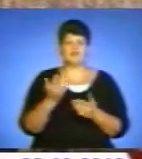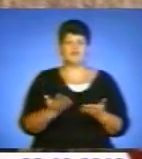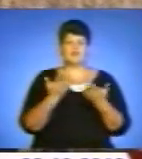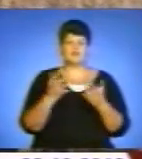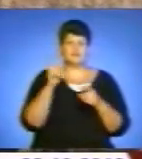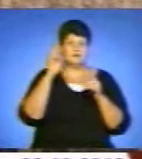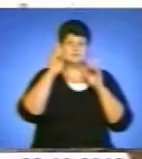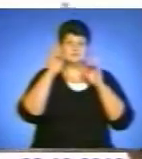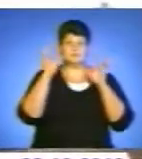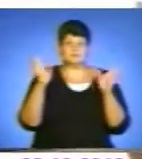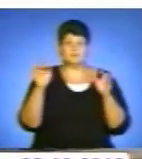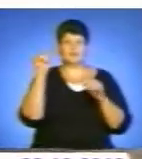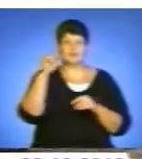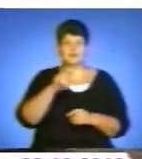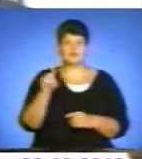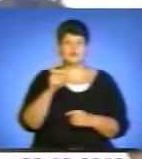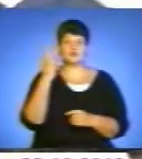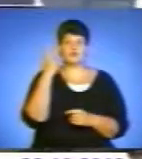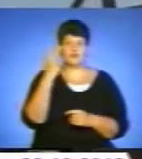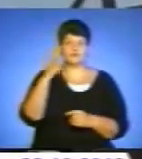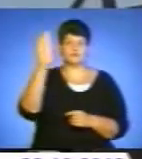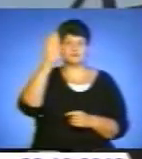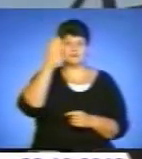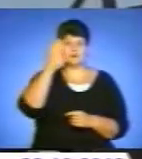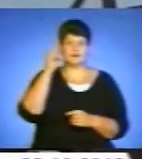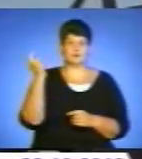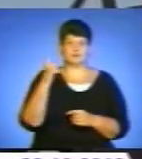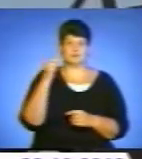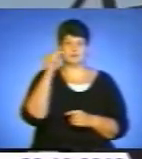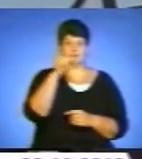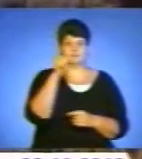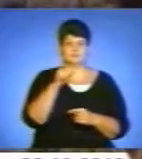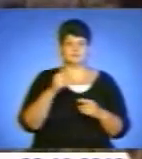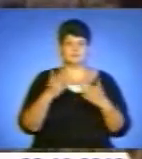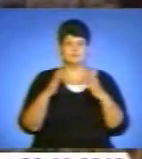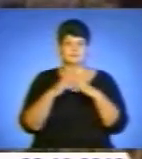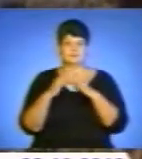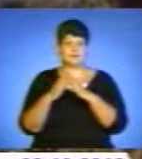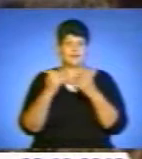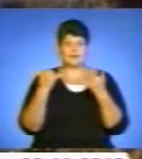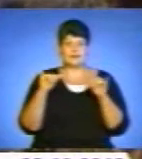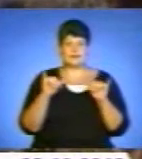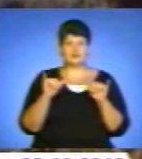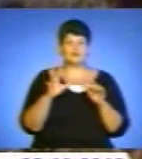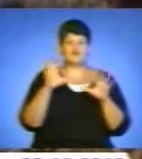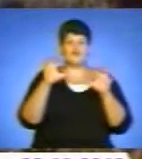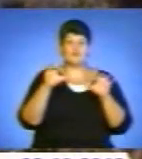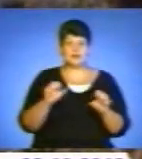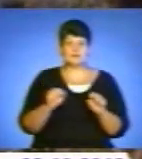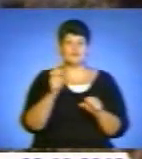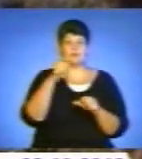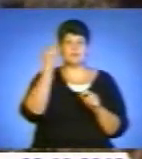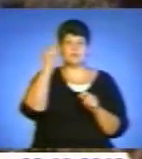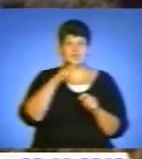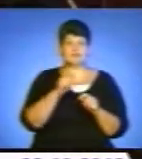вони навіть не здогадувалися про те, що двоє хватських злодіїв погосподарювали на їхніх подвір'ях. Це й не дивно, адже власники навідуються